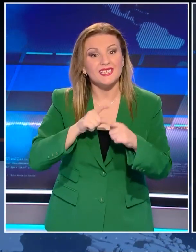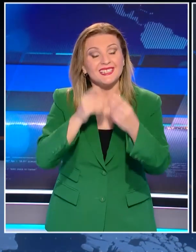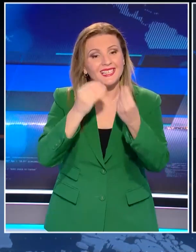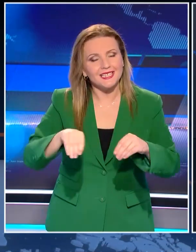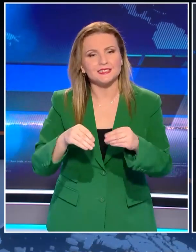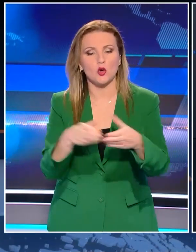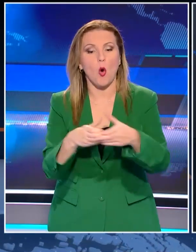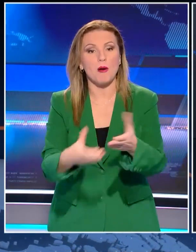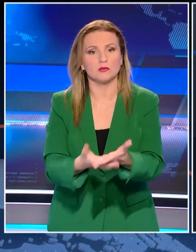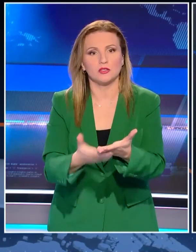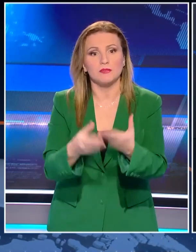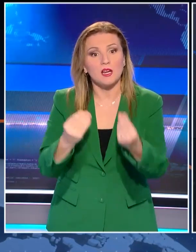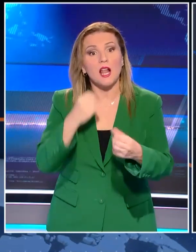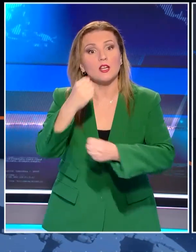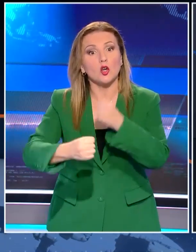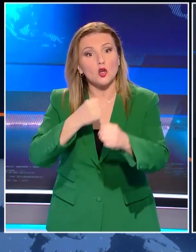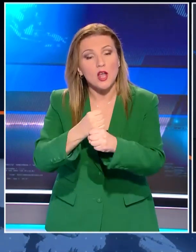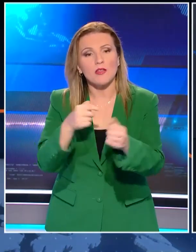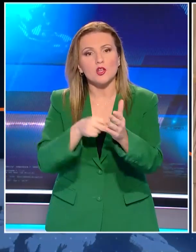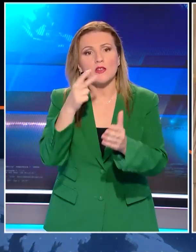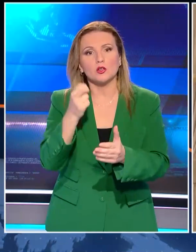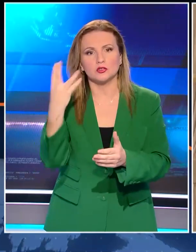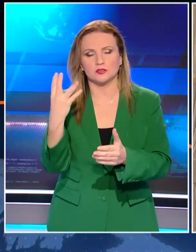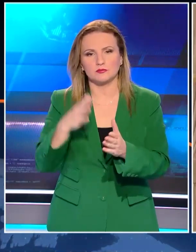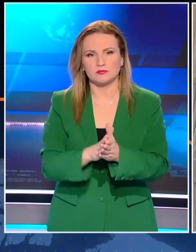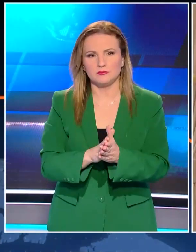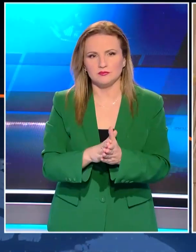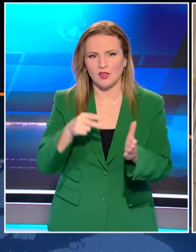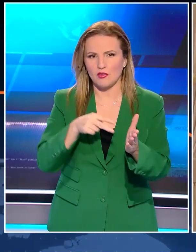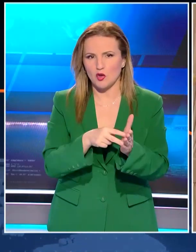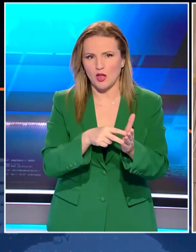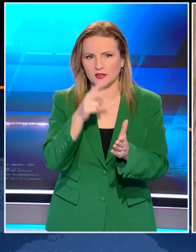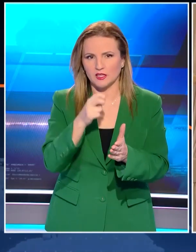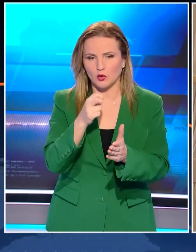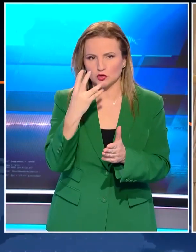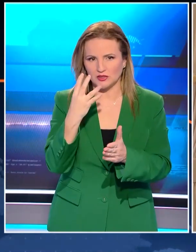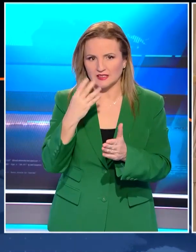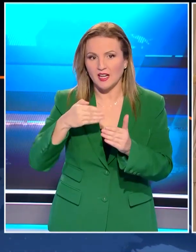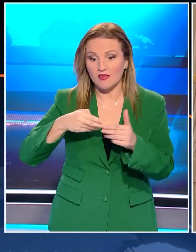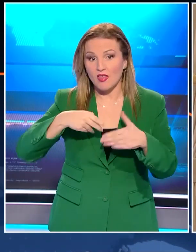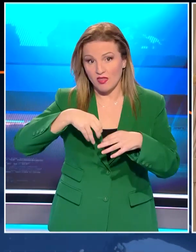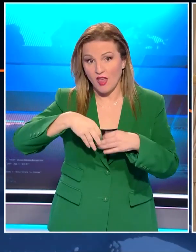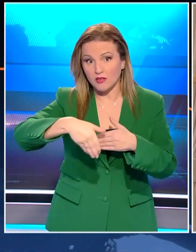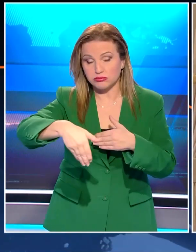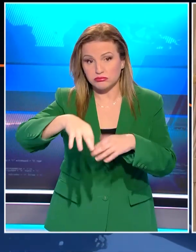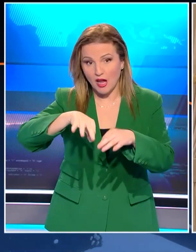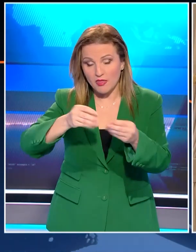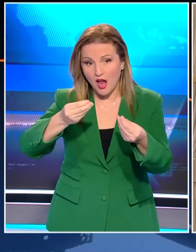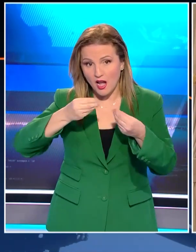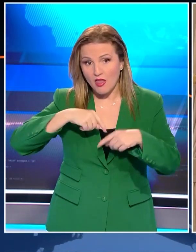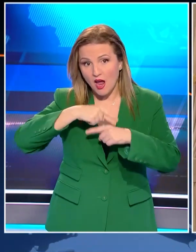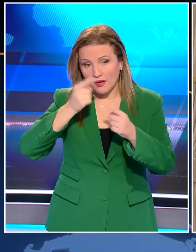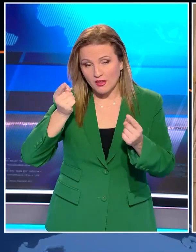λύση. Καλή χρονιά το 2024. Το 2024 που ανατέλλει να φέρει ελευθερία,